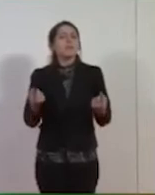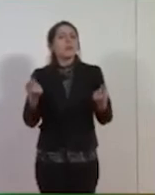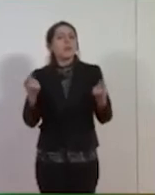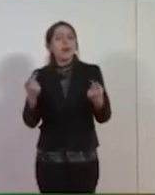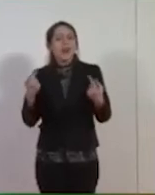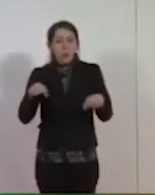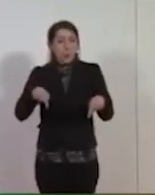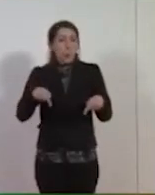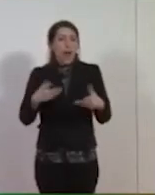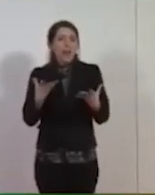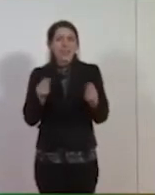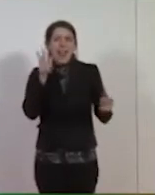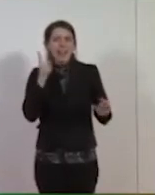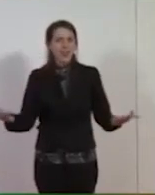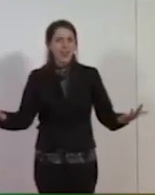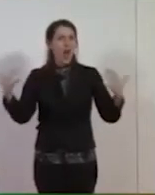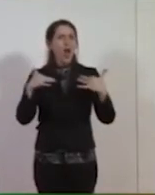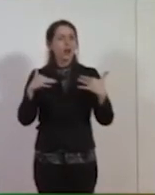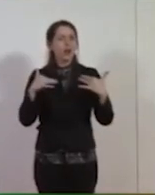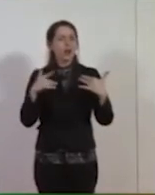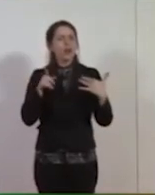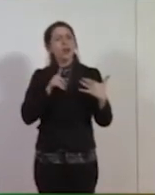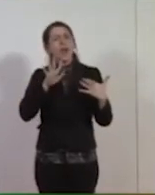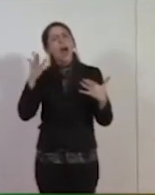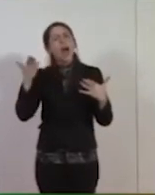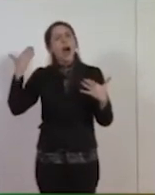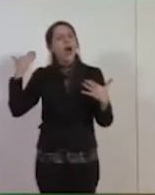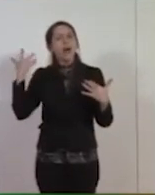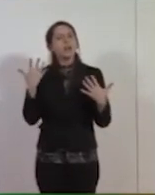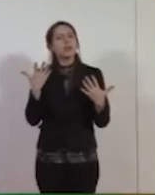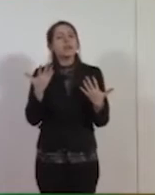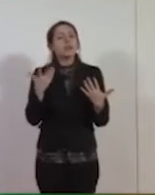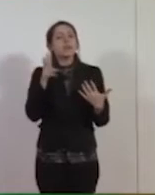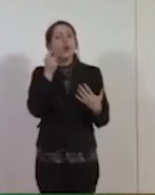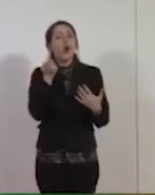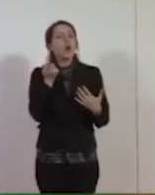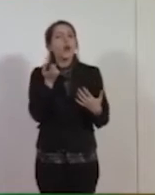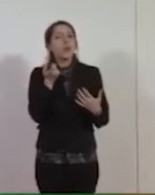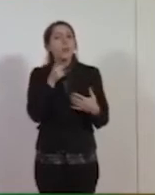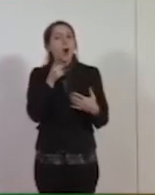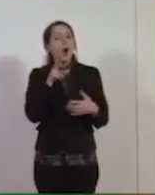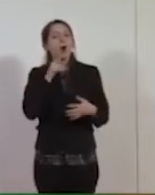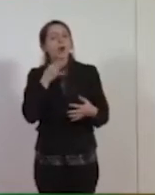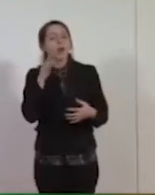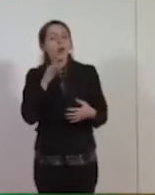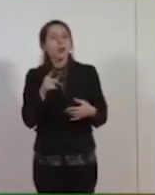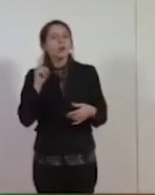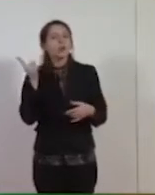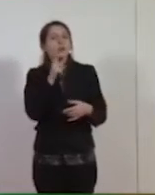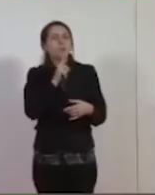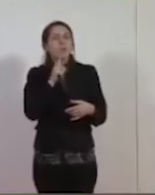dove vede tante donne protagoniste, molte di noi sono state silenziose. Io non ho parlato. È stato un momento